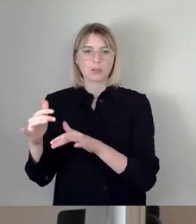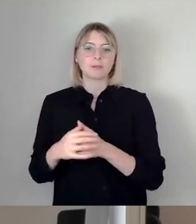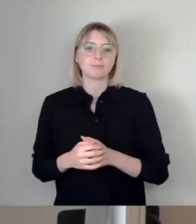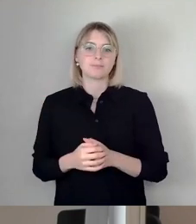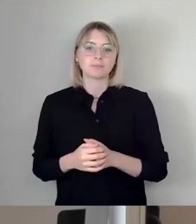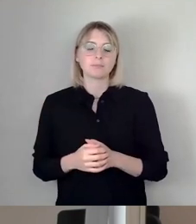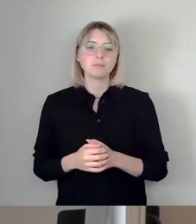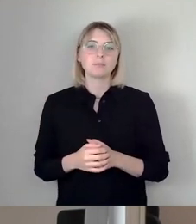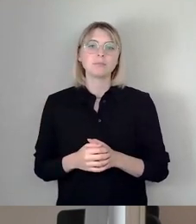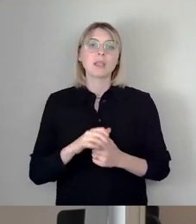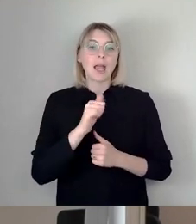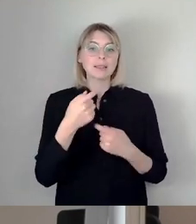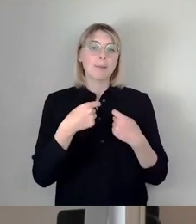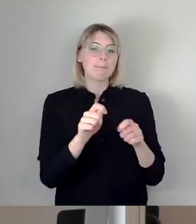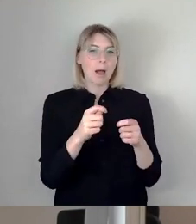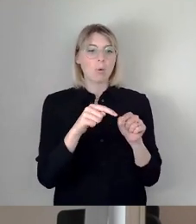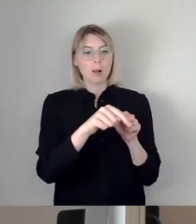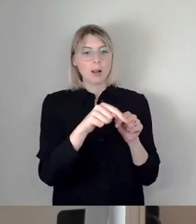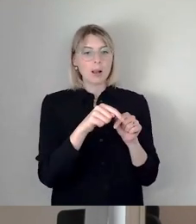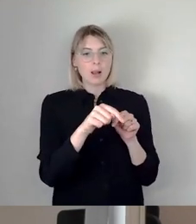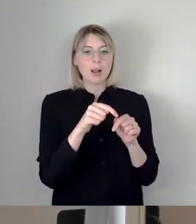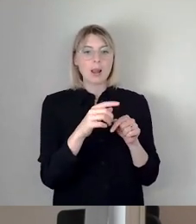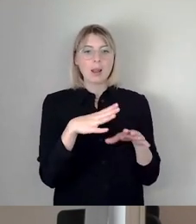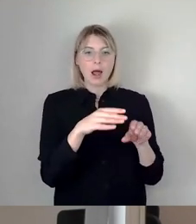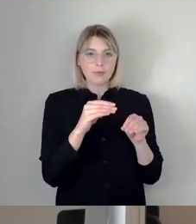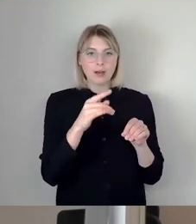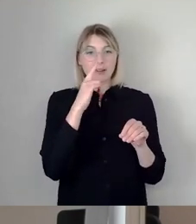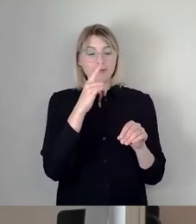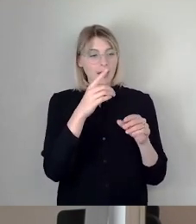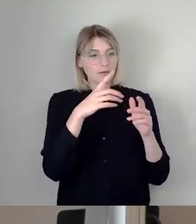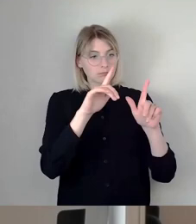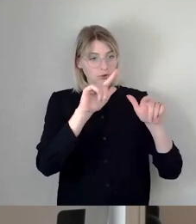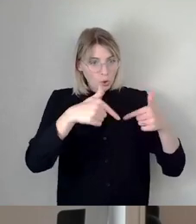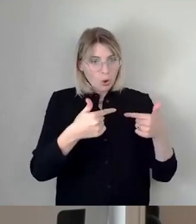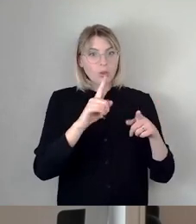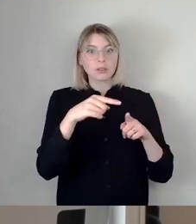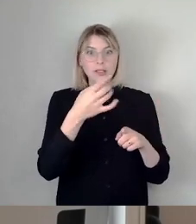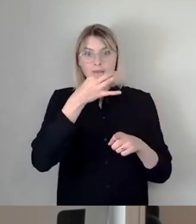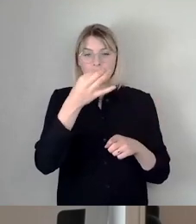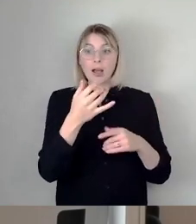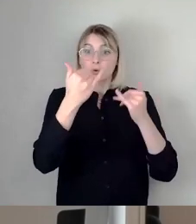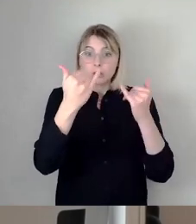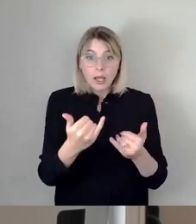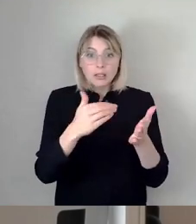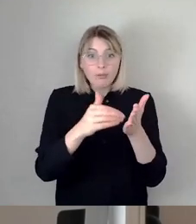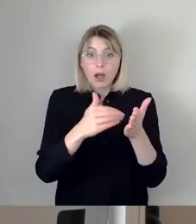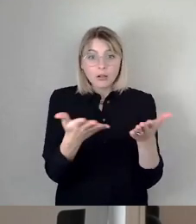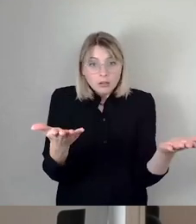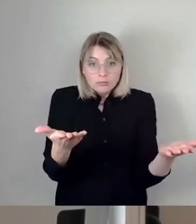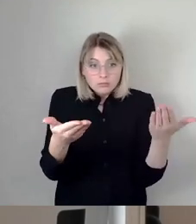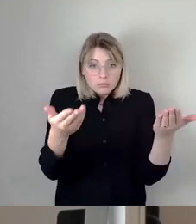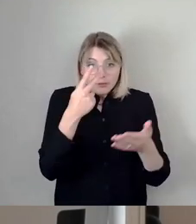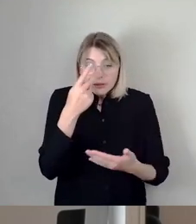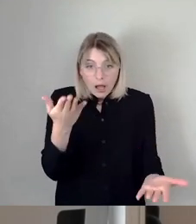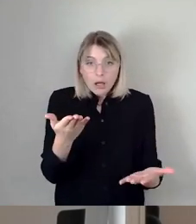optimistisch, wenn wir jetzt erstmal mit dem Bauen anfangen, wird uns am Ende jeder fragen, und jetzt macht ihr nicht weiter. Doch ich glaube, wir sollten